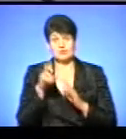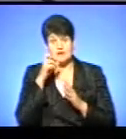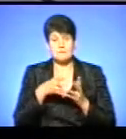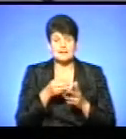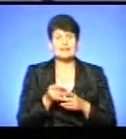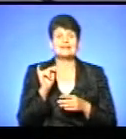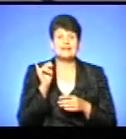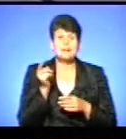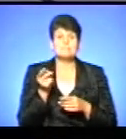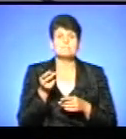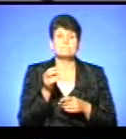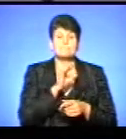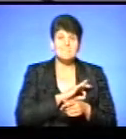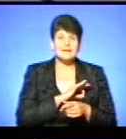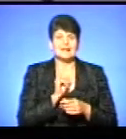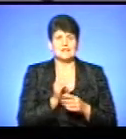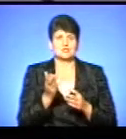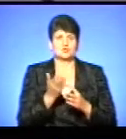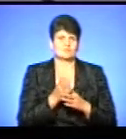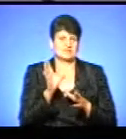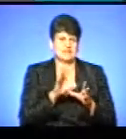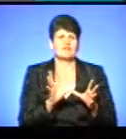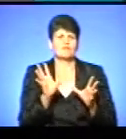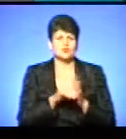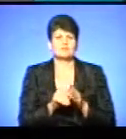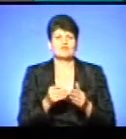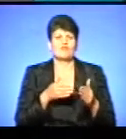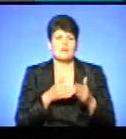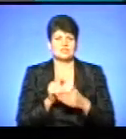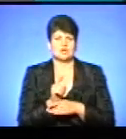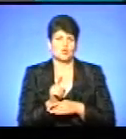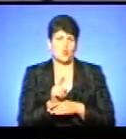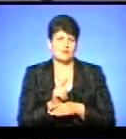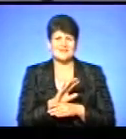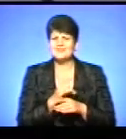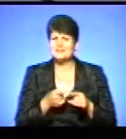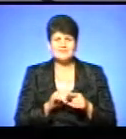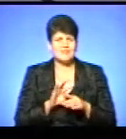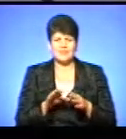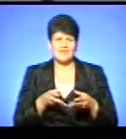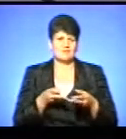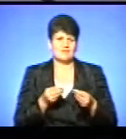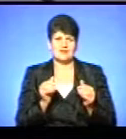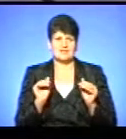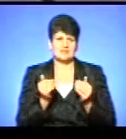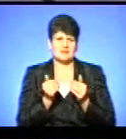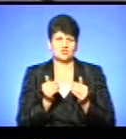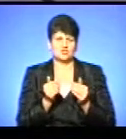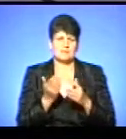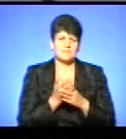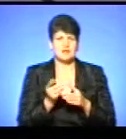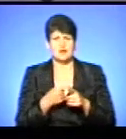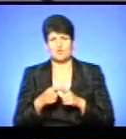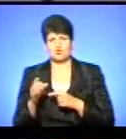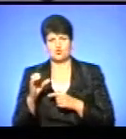і за пільгу, і за субсидії. Але в межах норм, соціальних норм. Тобто це не попливало на зменшення чи пільг, субсидії.